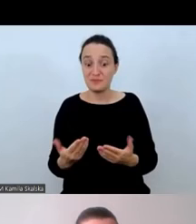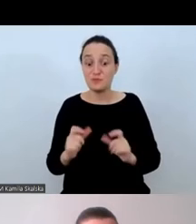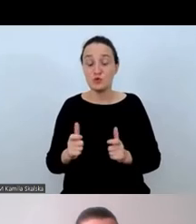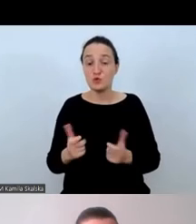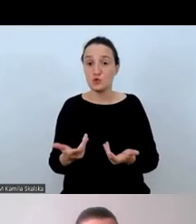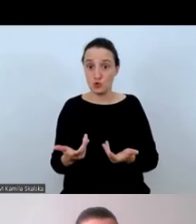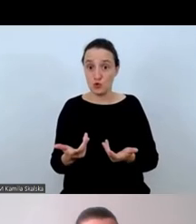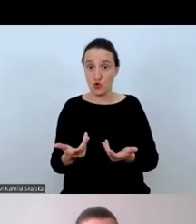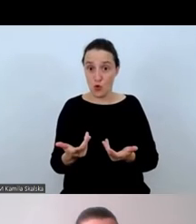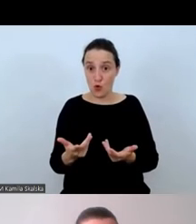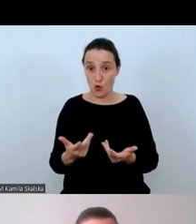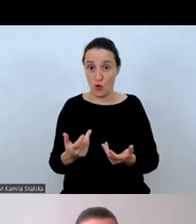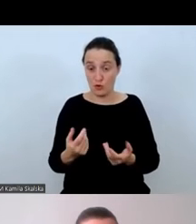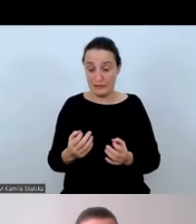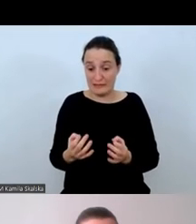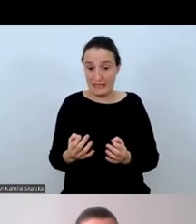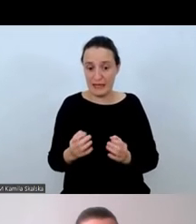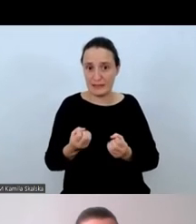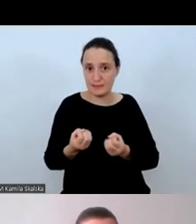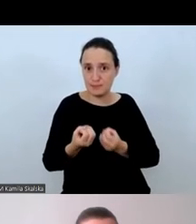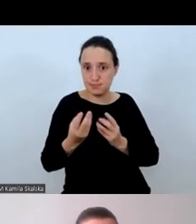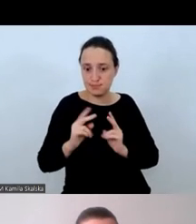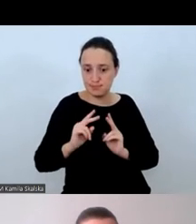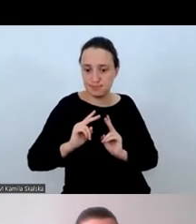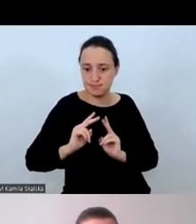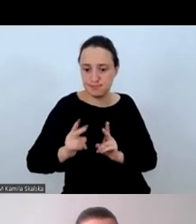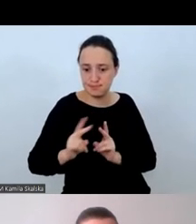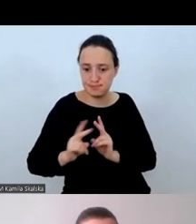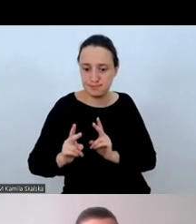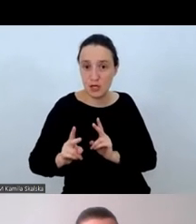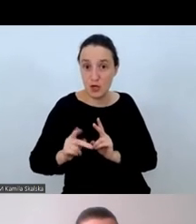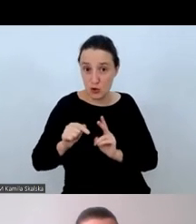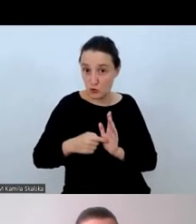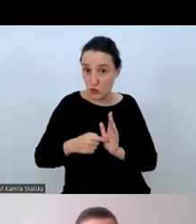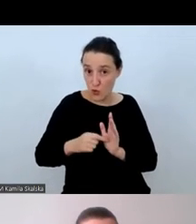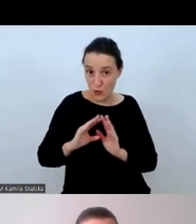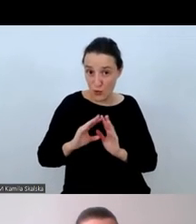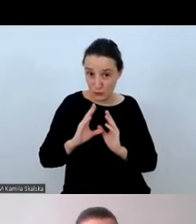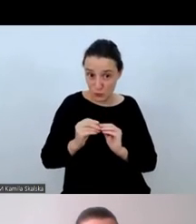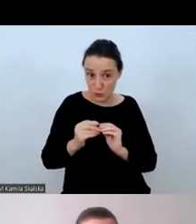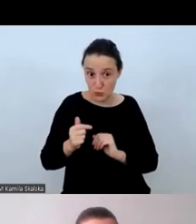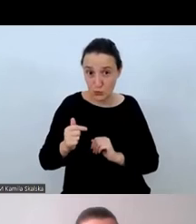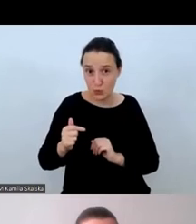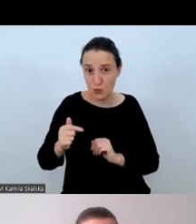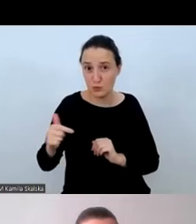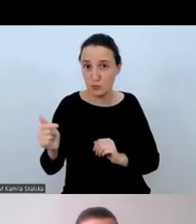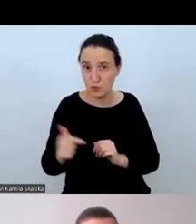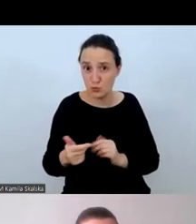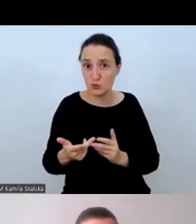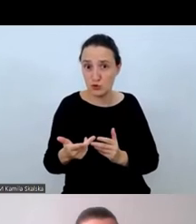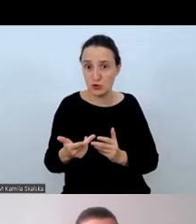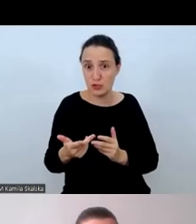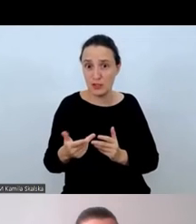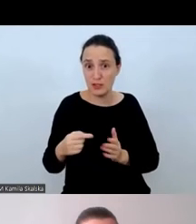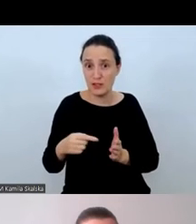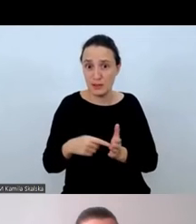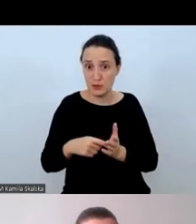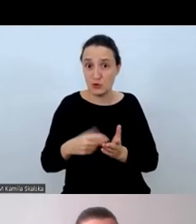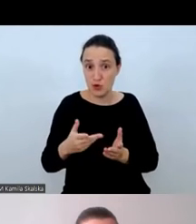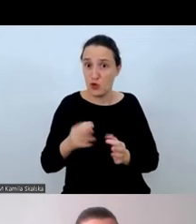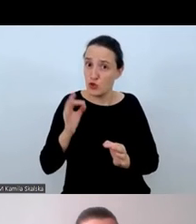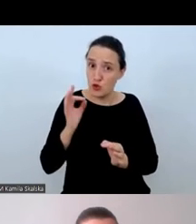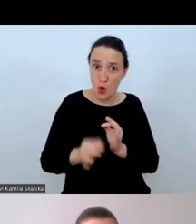musi być tłumaczeniem tego, co zostało